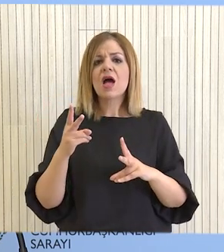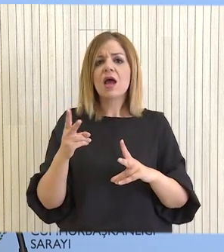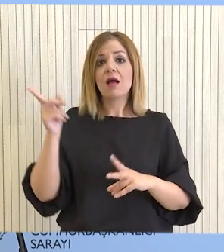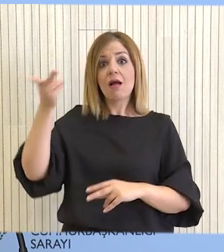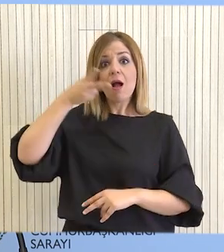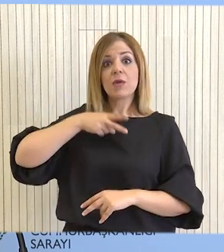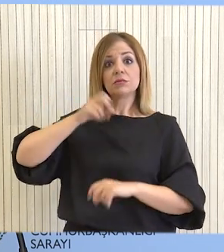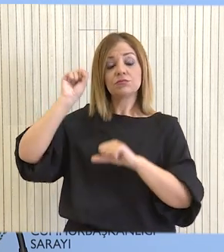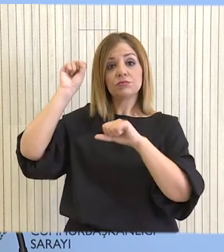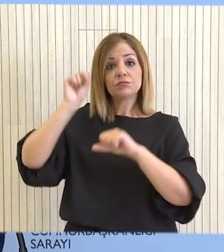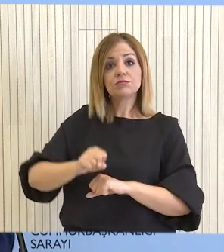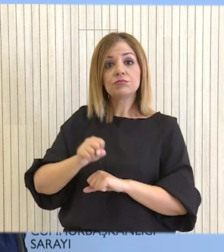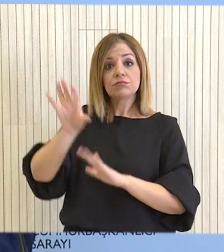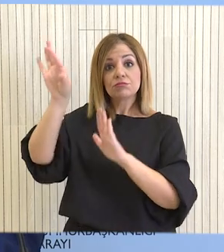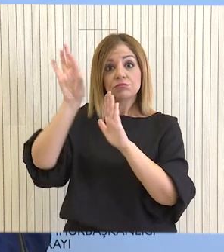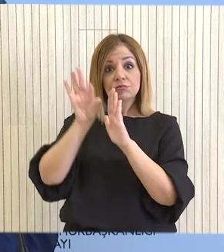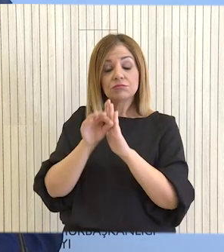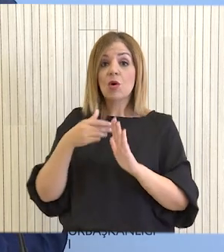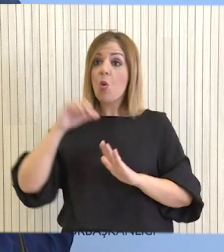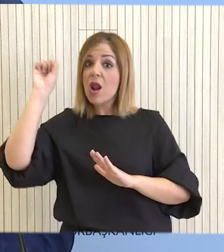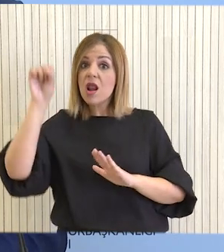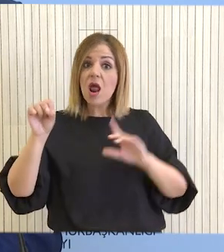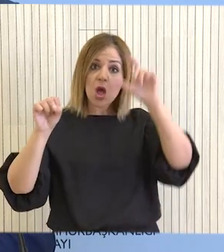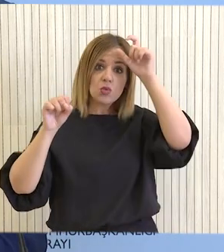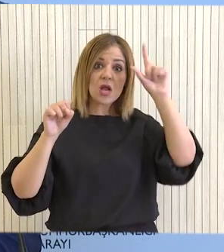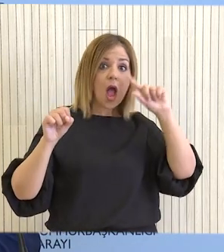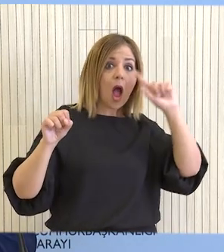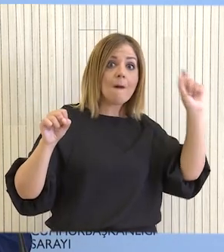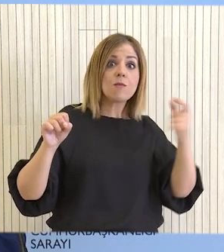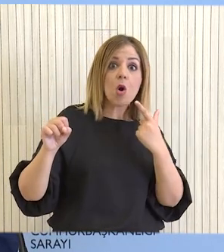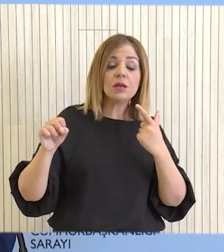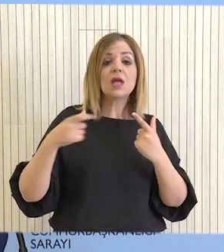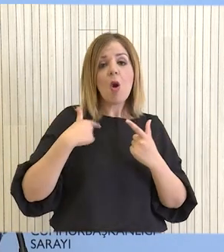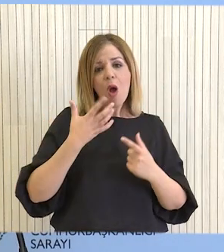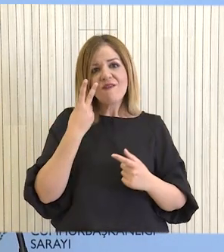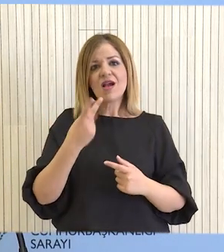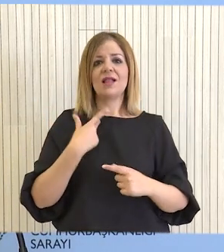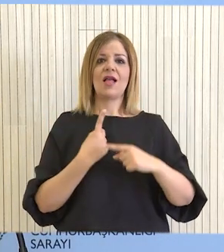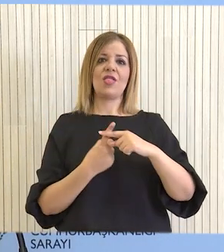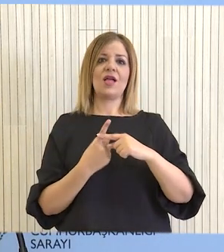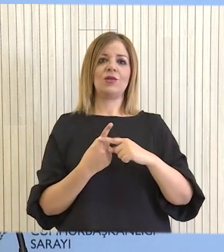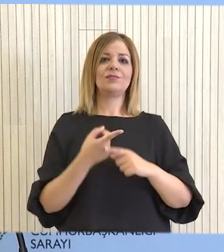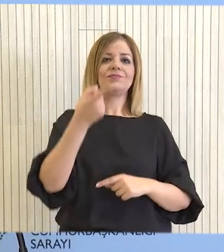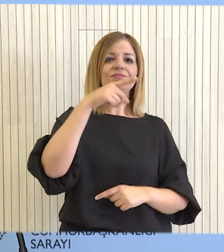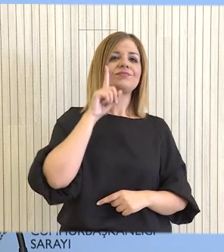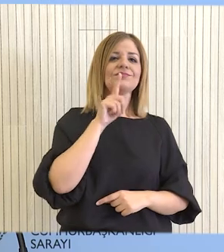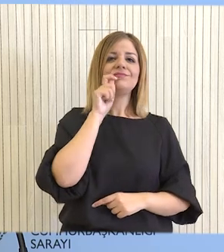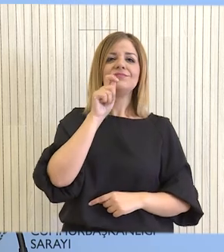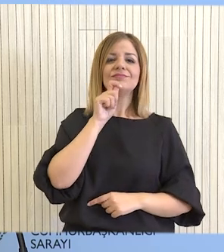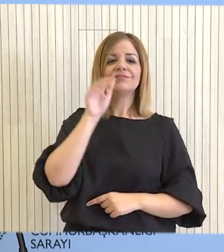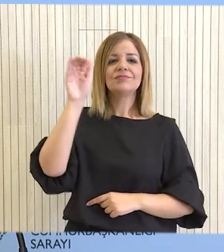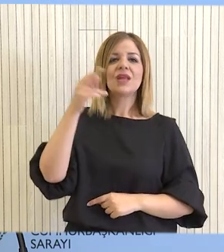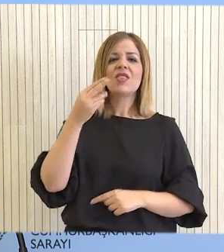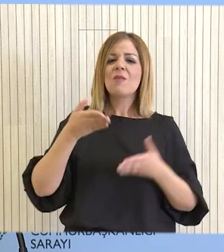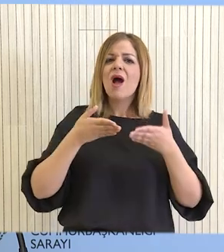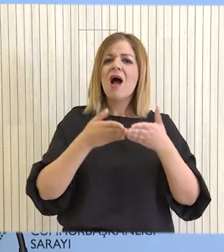θετικά στην προσωπικότητα την οποία είναι απέριψη η τουρκική πλευρά εντός μόλις 24 ώρων Και κάνεις τις σχέσεις με την πρωτοβουλία που έδωσε τη δηλώσει ότι έχει